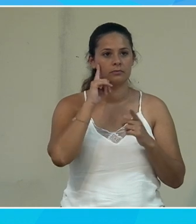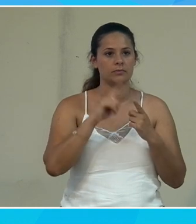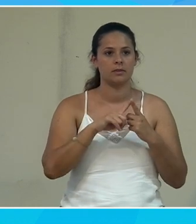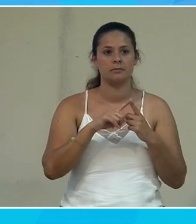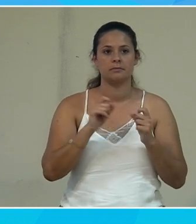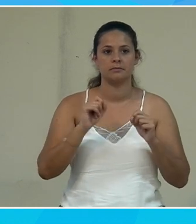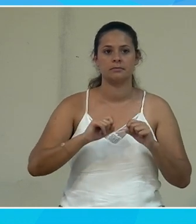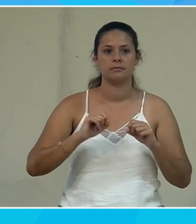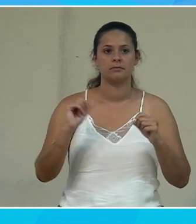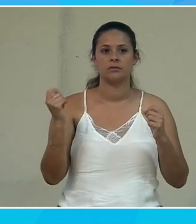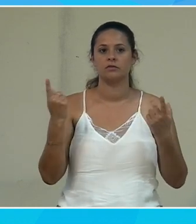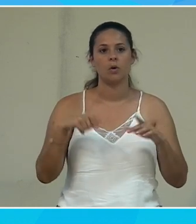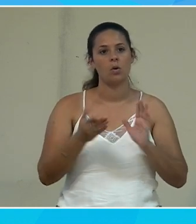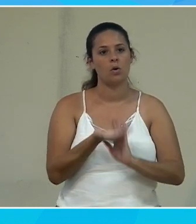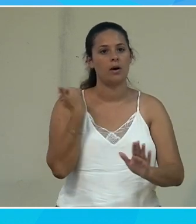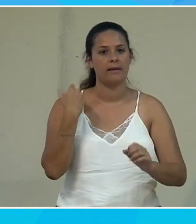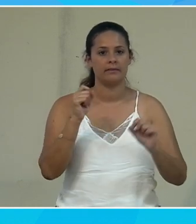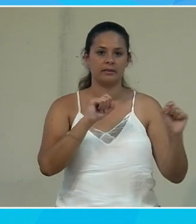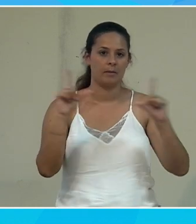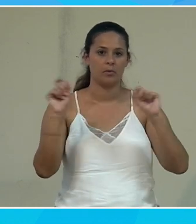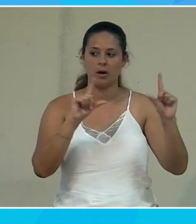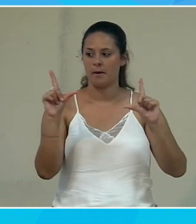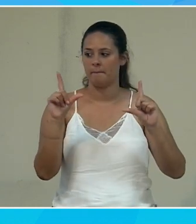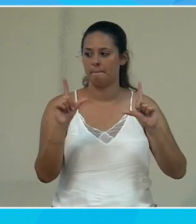vous me voyez ici il faut couper le diaporama apparemment